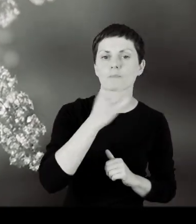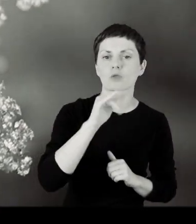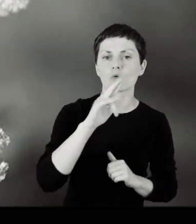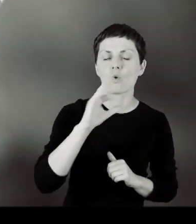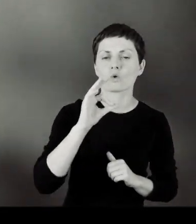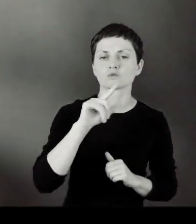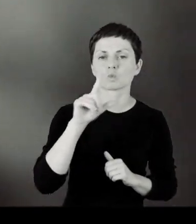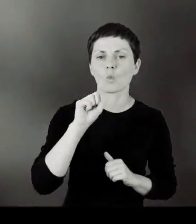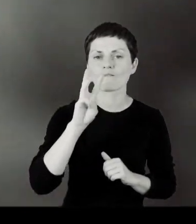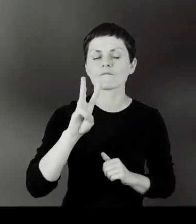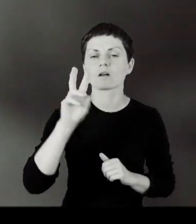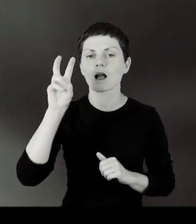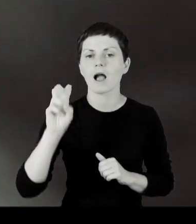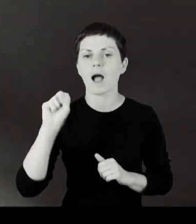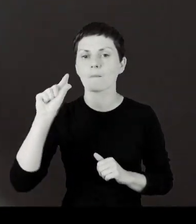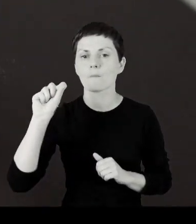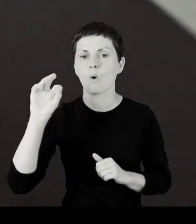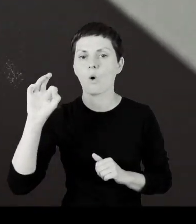Mirosław Chaponik.